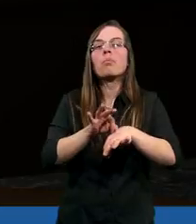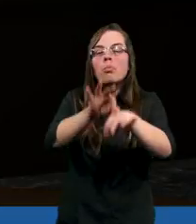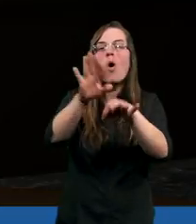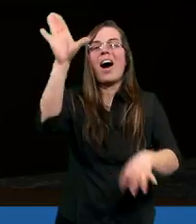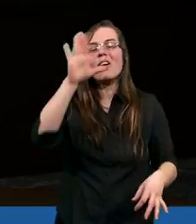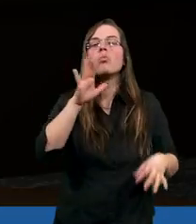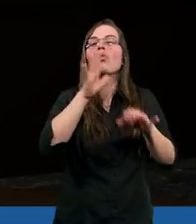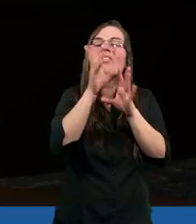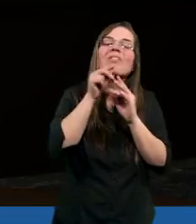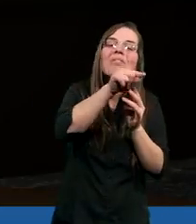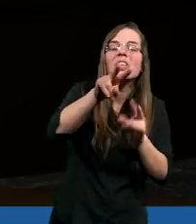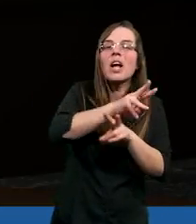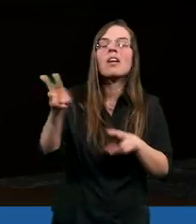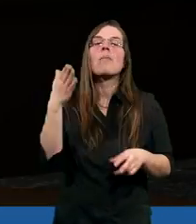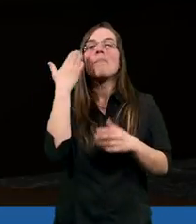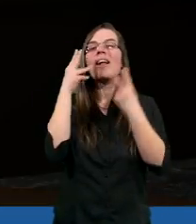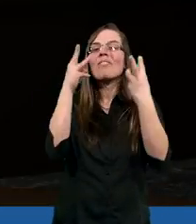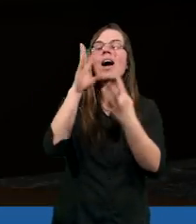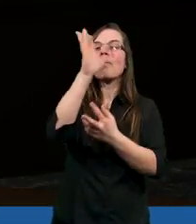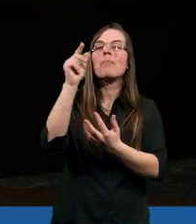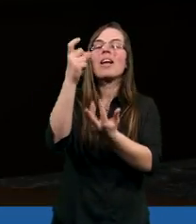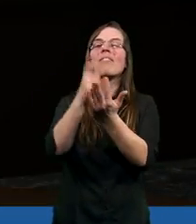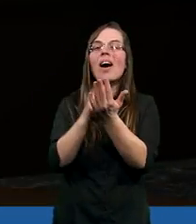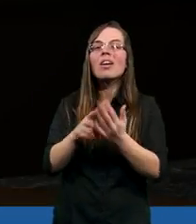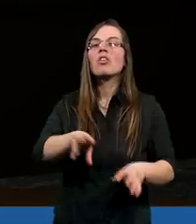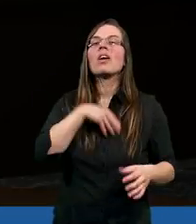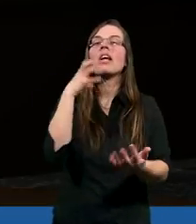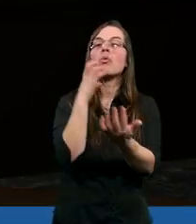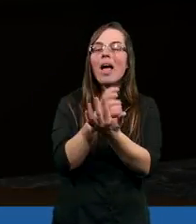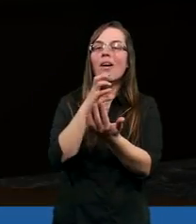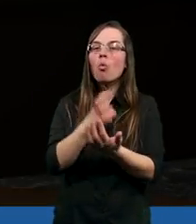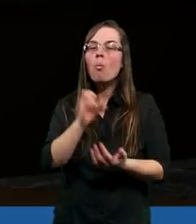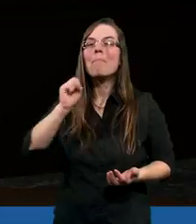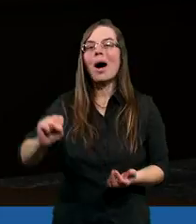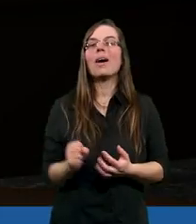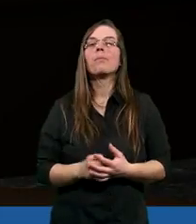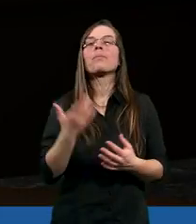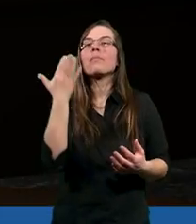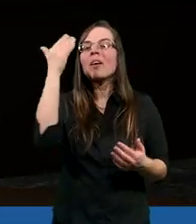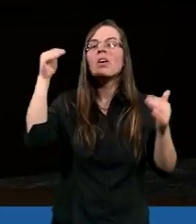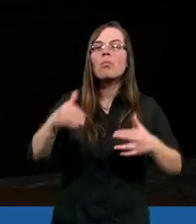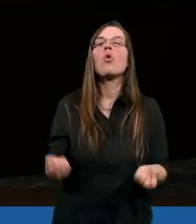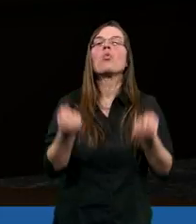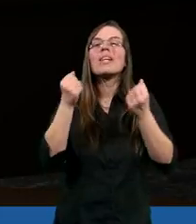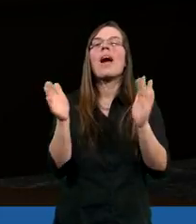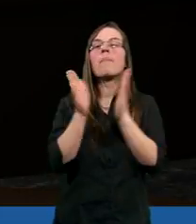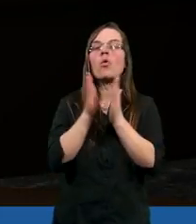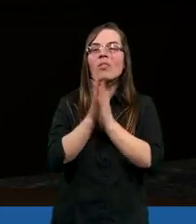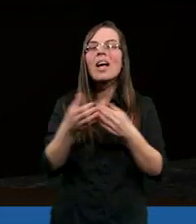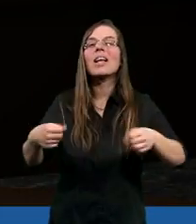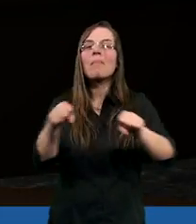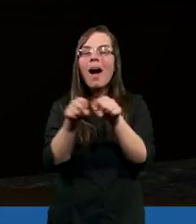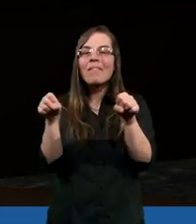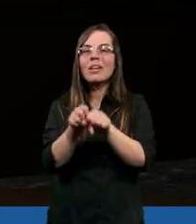prowadził. Jest taki przepiękny werset też w liście świętego Jakuba. Wiele może usilna modlitwa